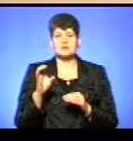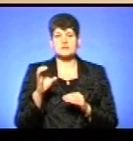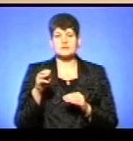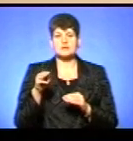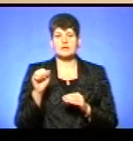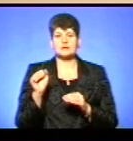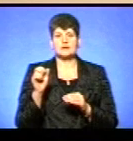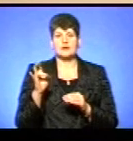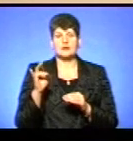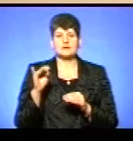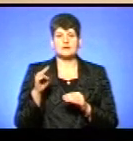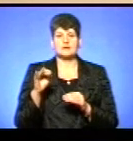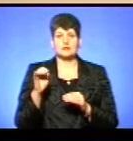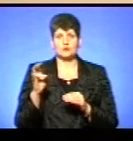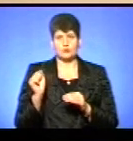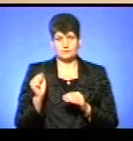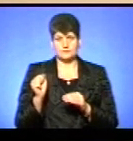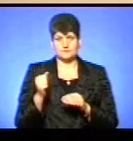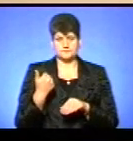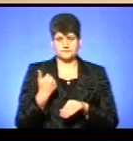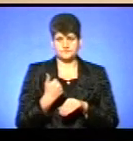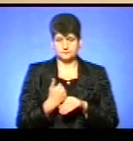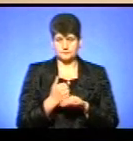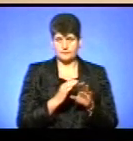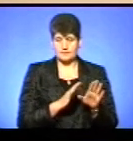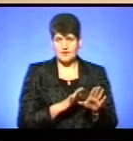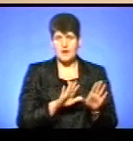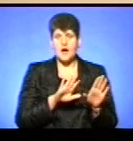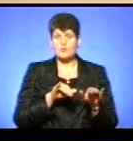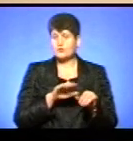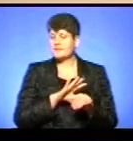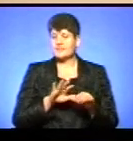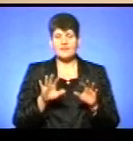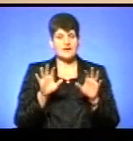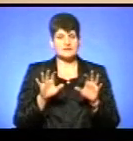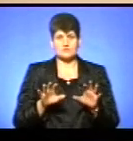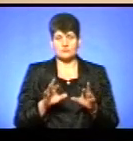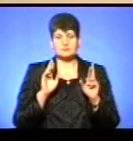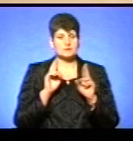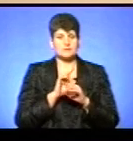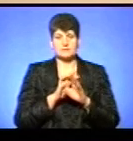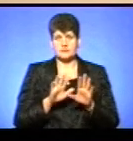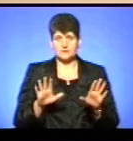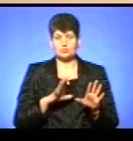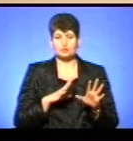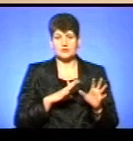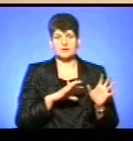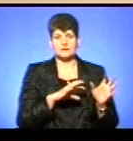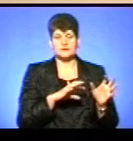А після цього незаконно, неканонічно була